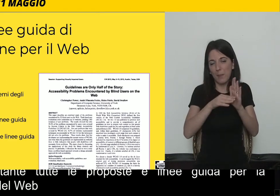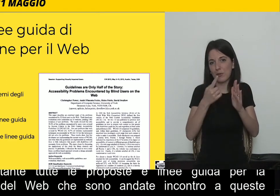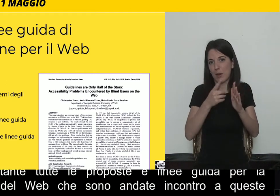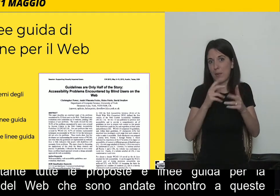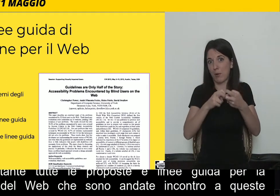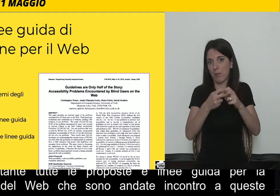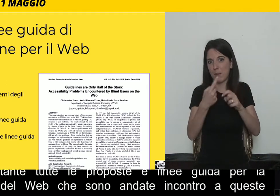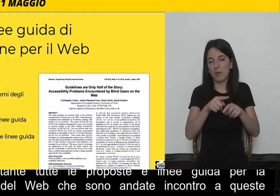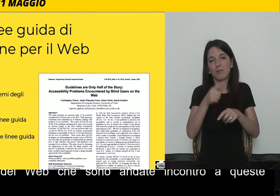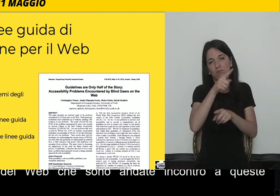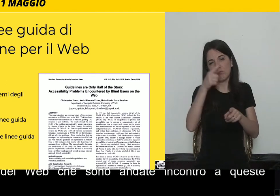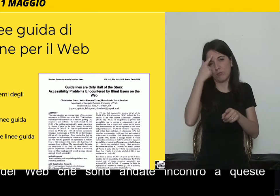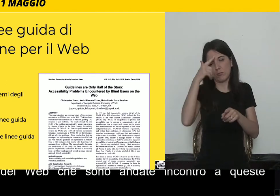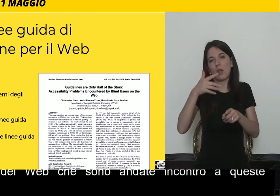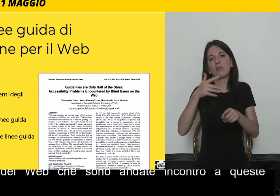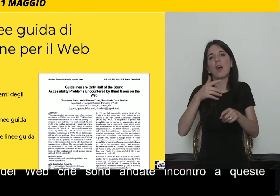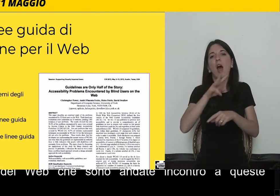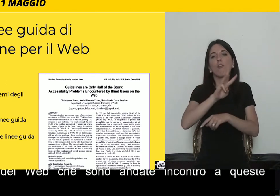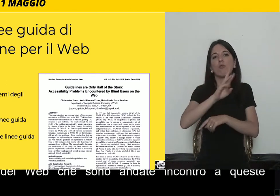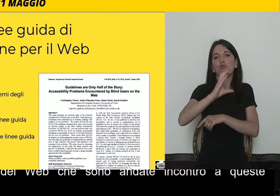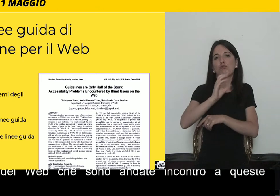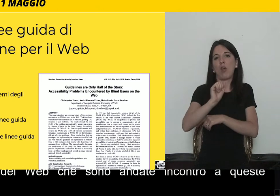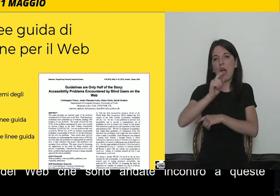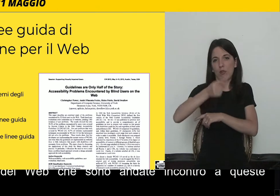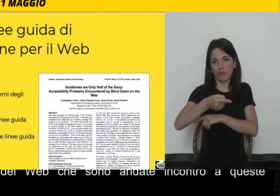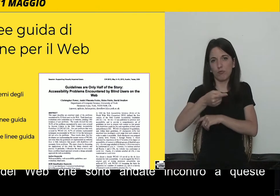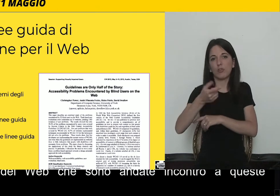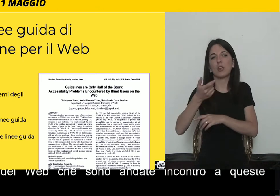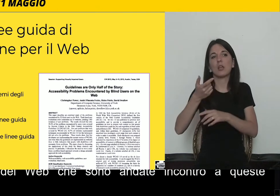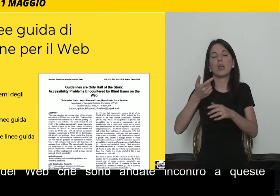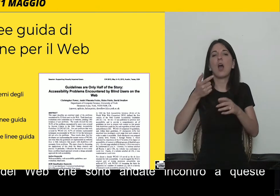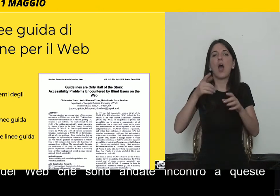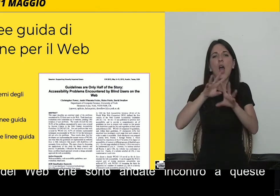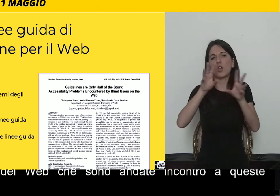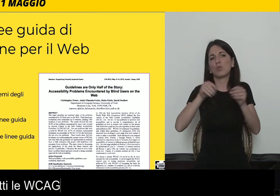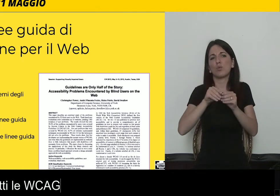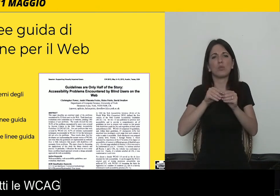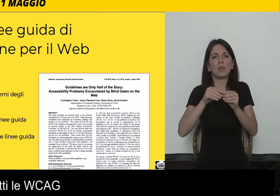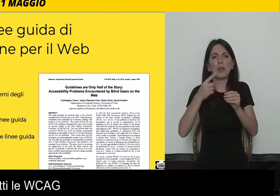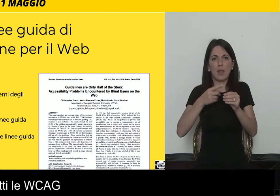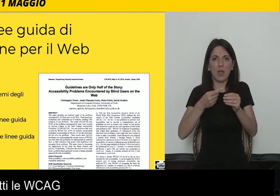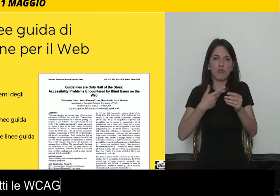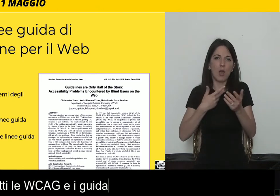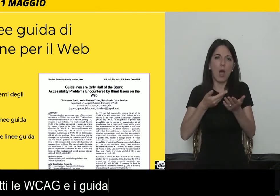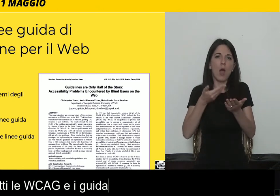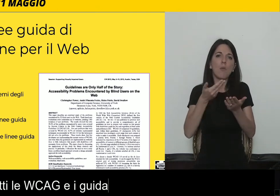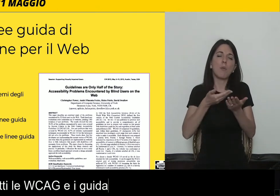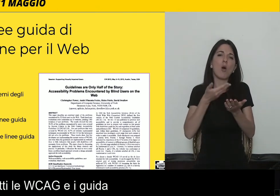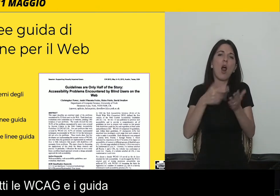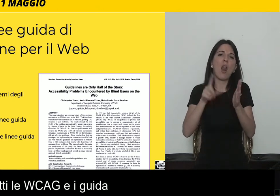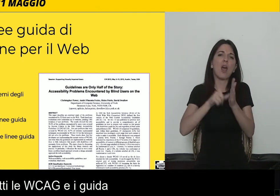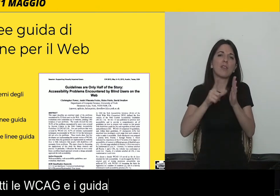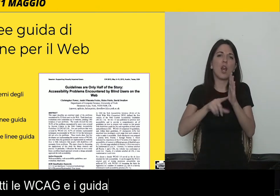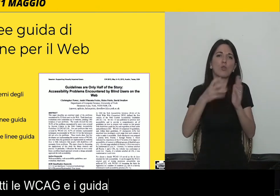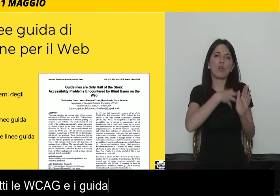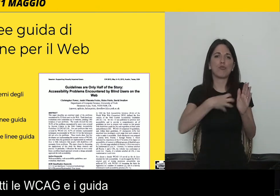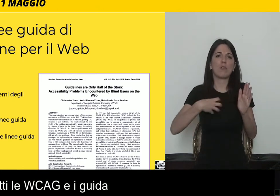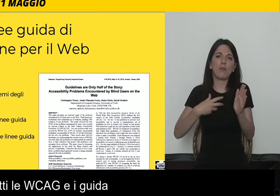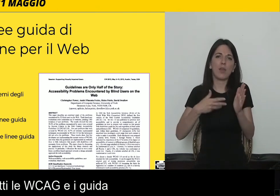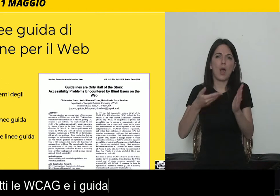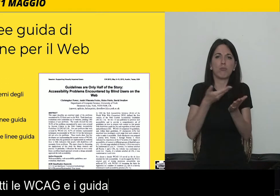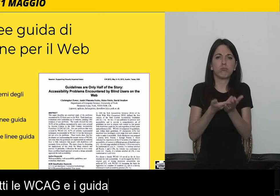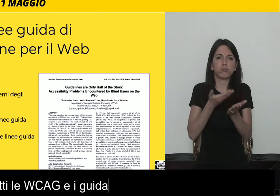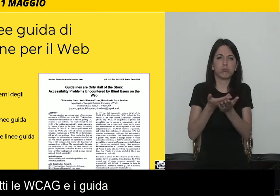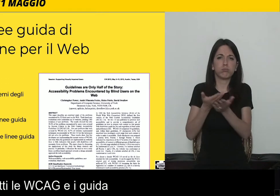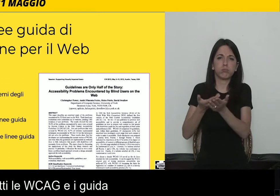VCAG e tutte le altre guidelines che sono presenti anche nei lavori pubblicati nella letteratura scientifica. Però ci sono